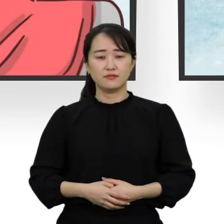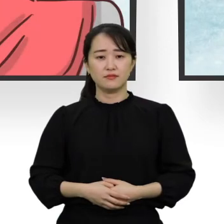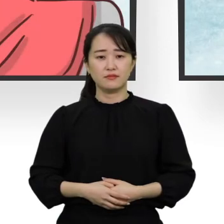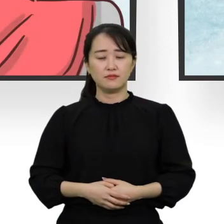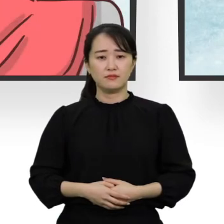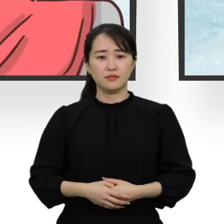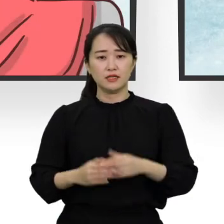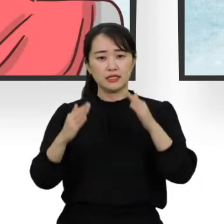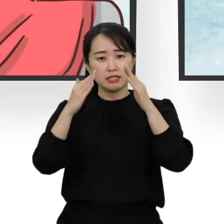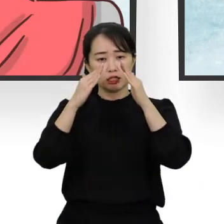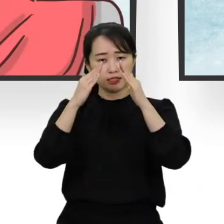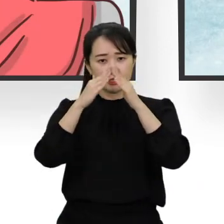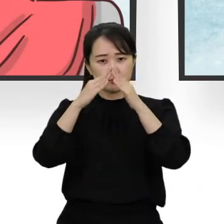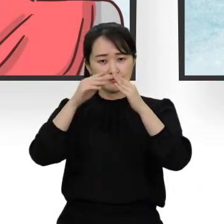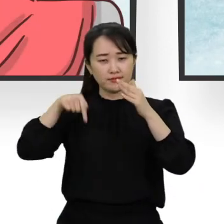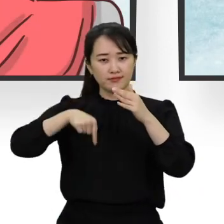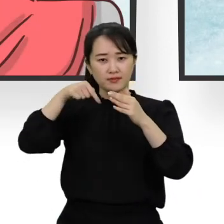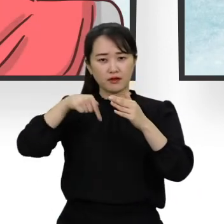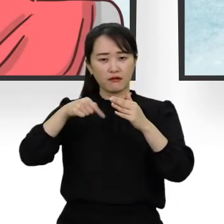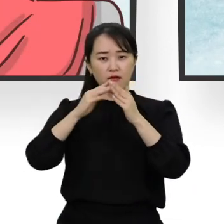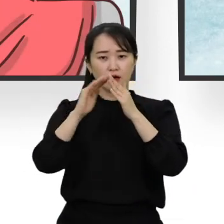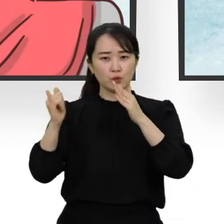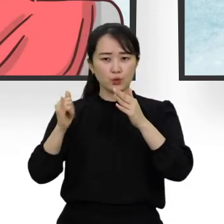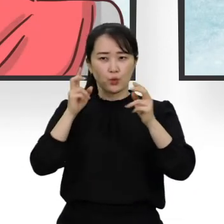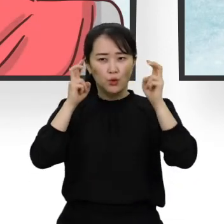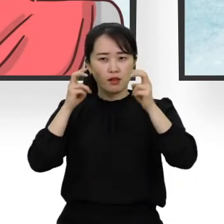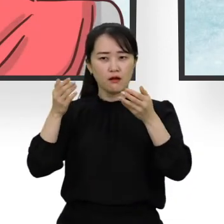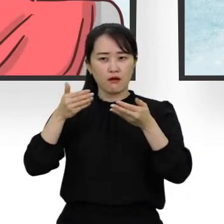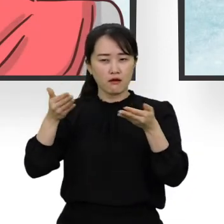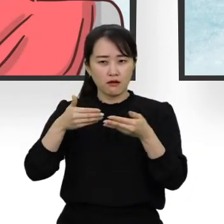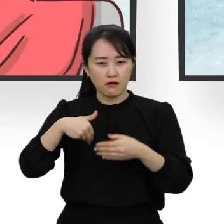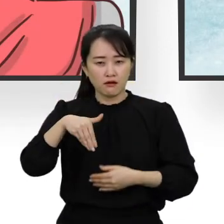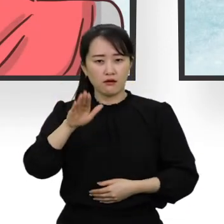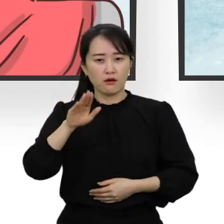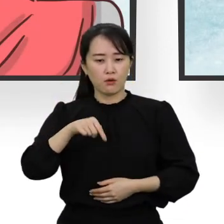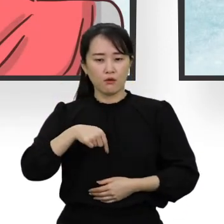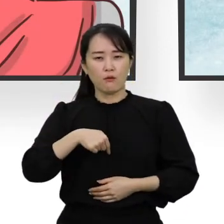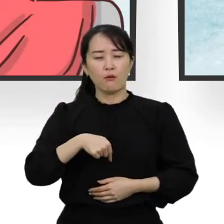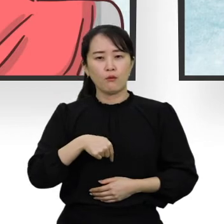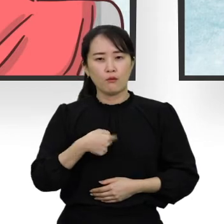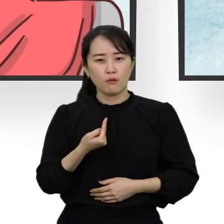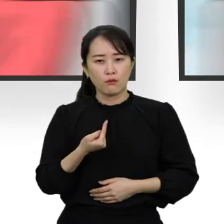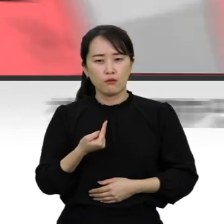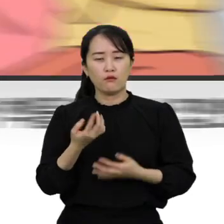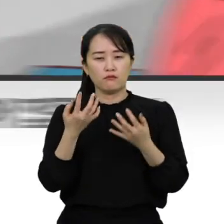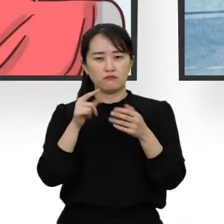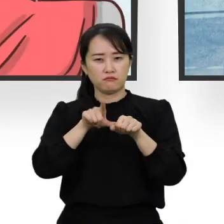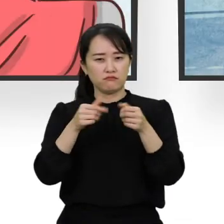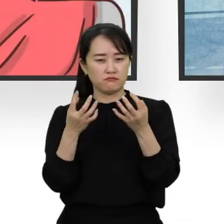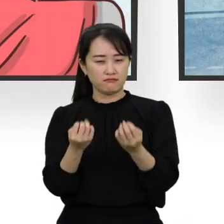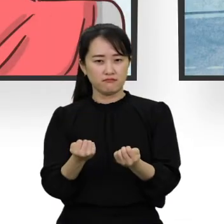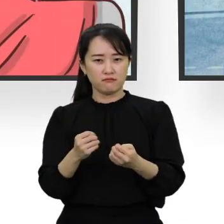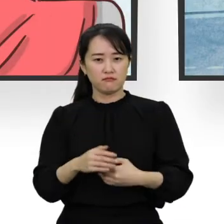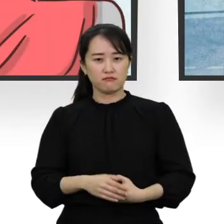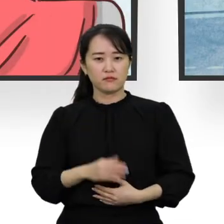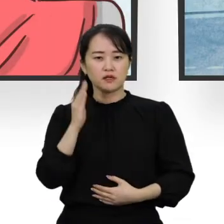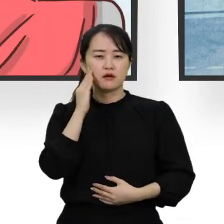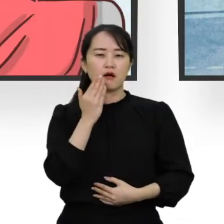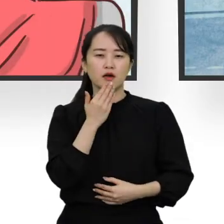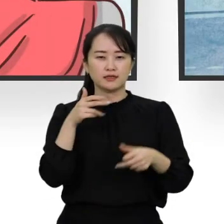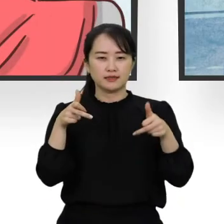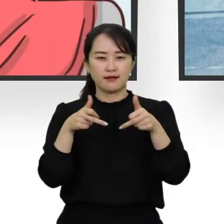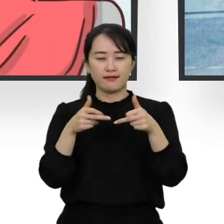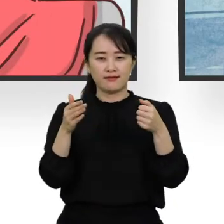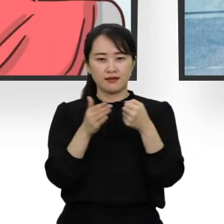주부인 A씨는 가족들이 출근하거나 외출한 사이 집에서 홀로 지내는 시간이 많습니다. 청각장애가